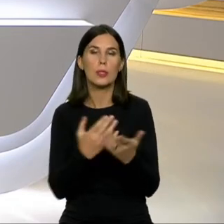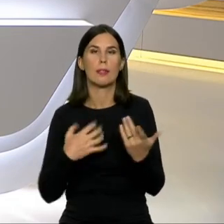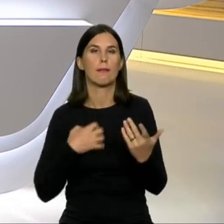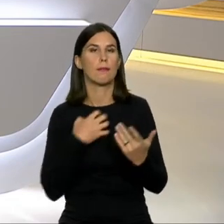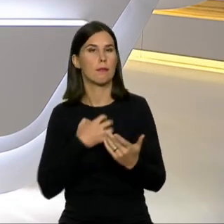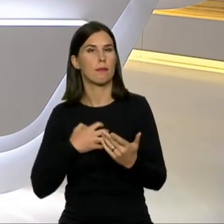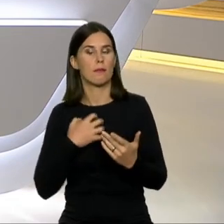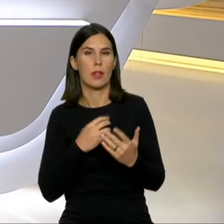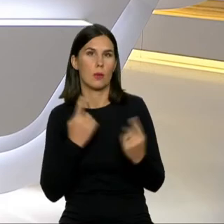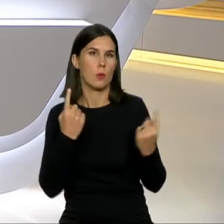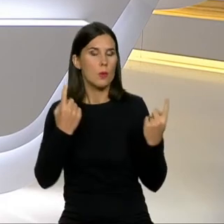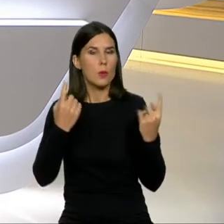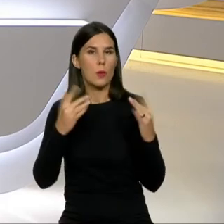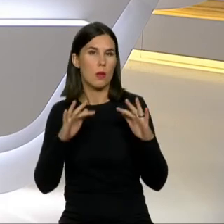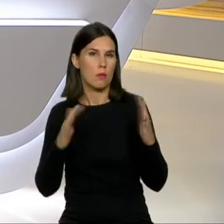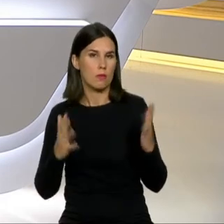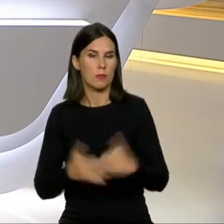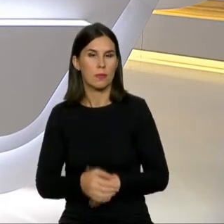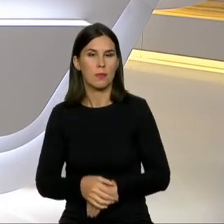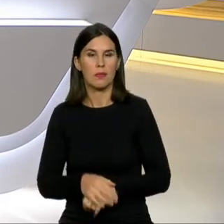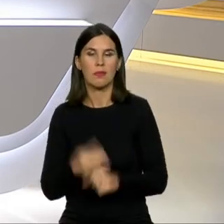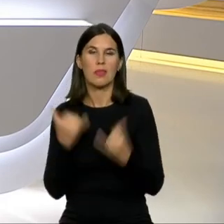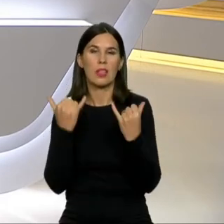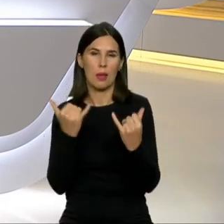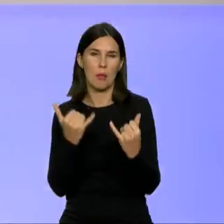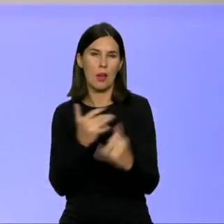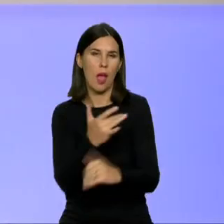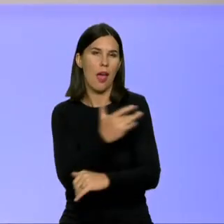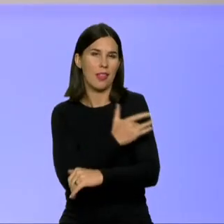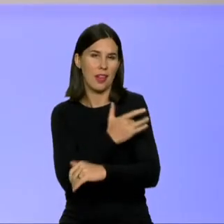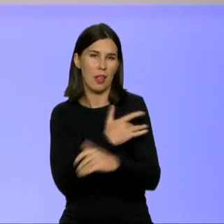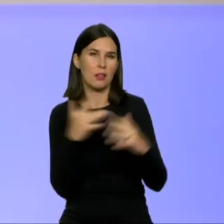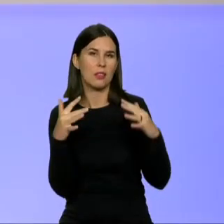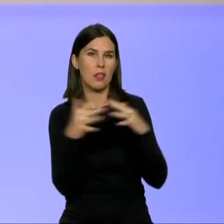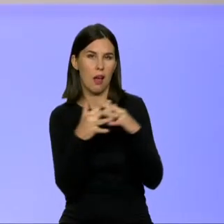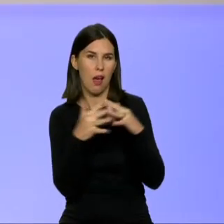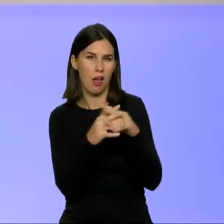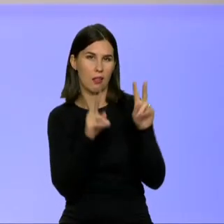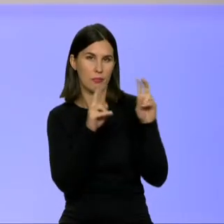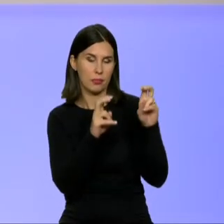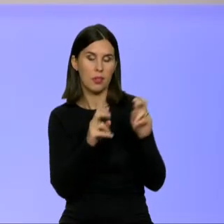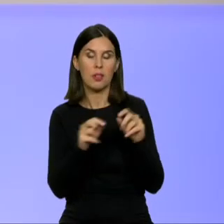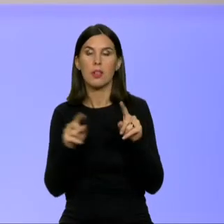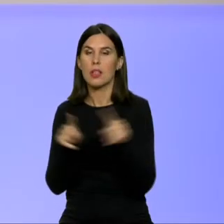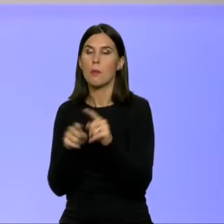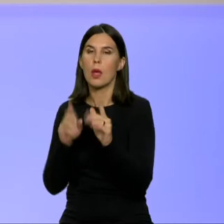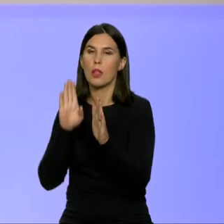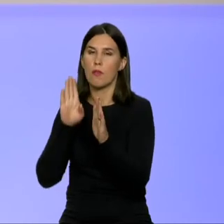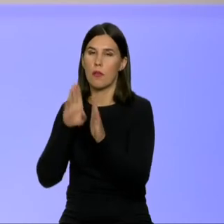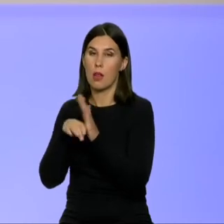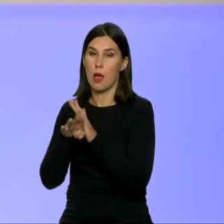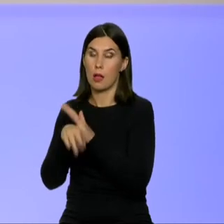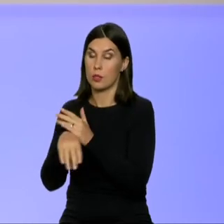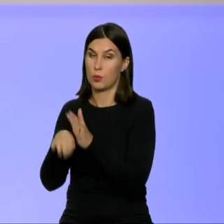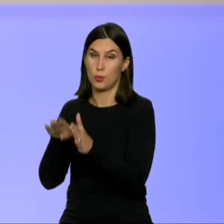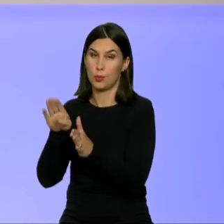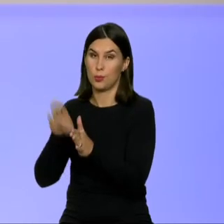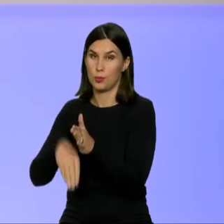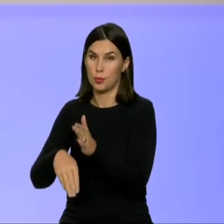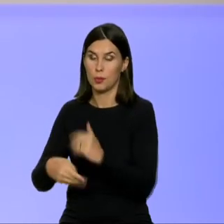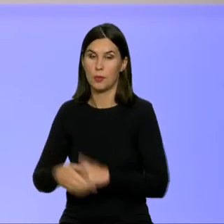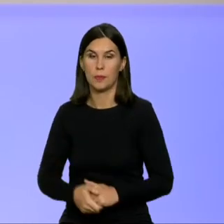Turime energetinį karą ir turime milžinišką infleciją. Todėl biudžeto pagrindinis dėmesys yra